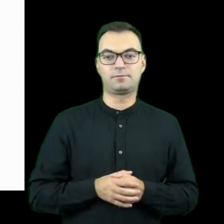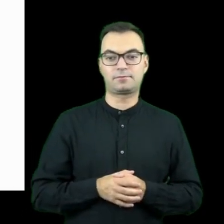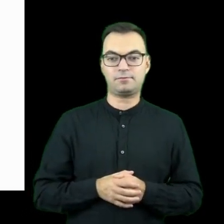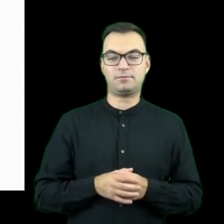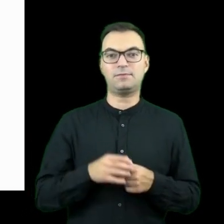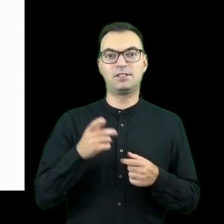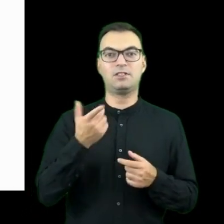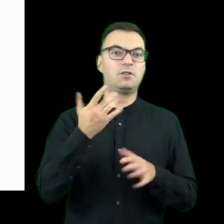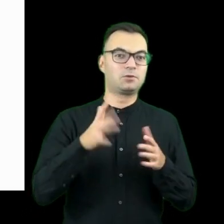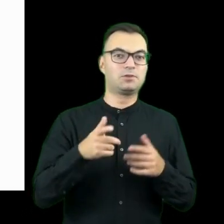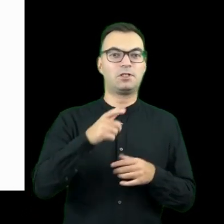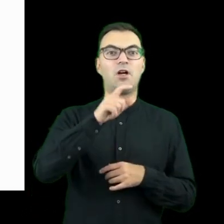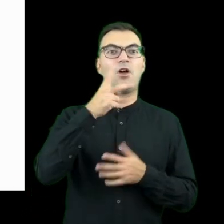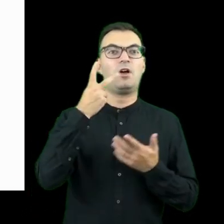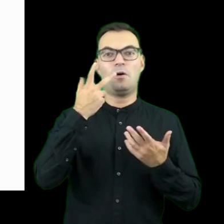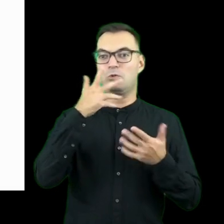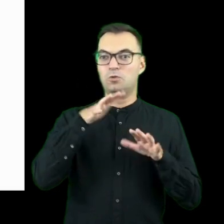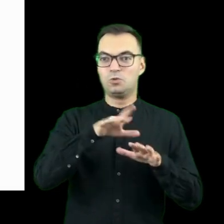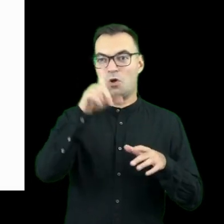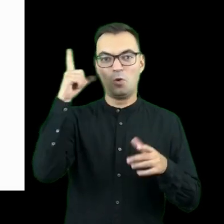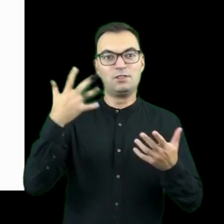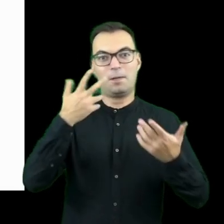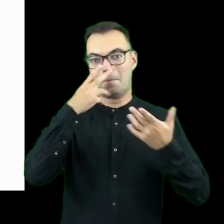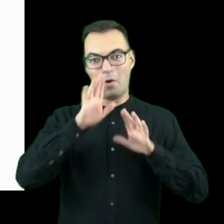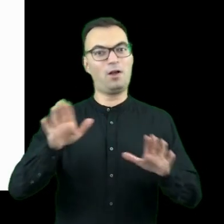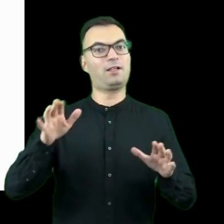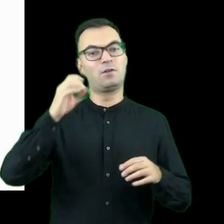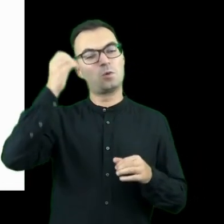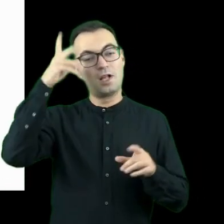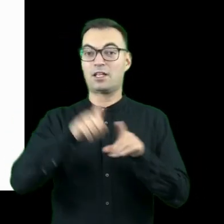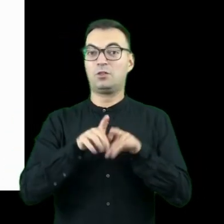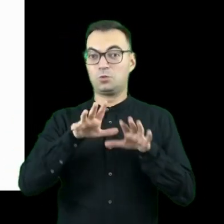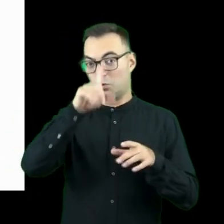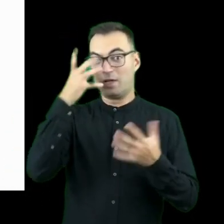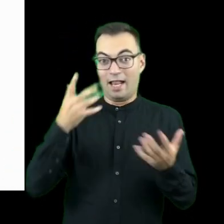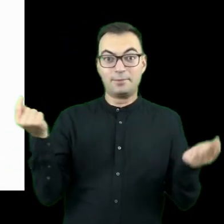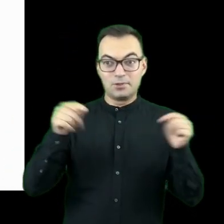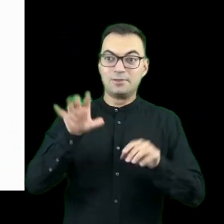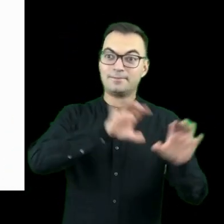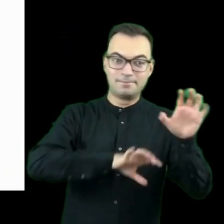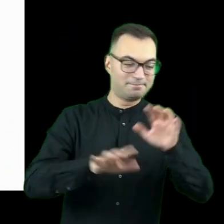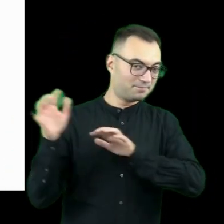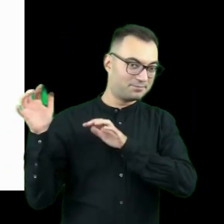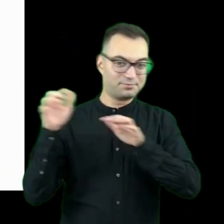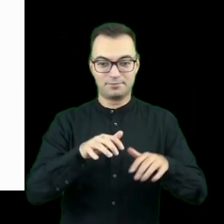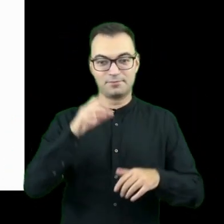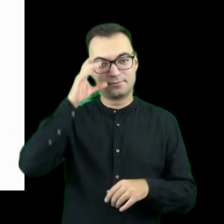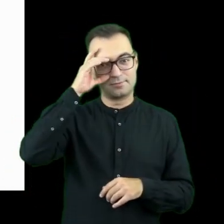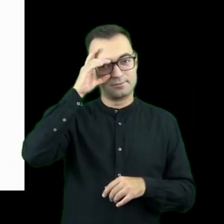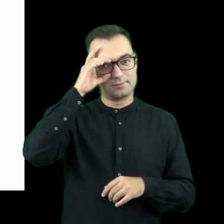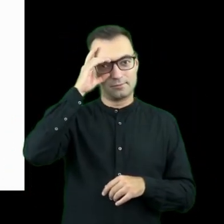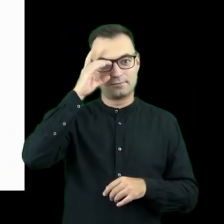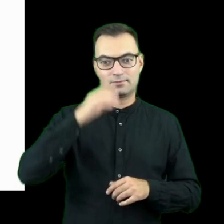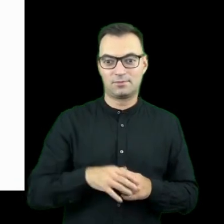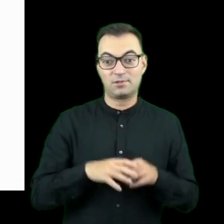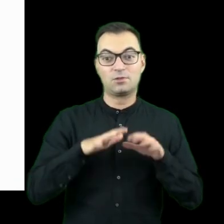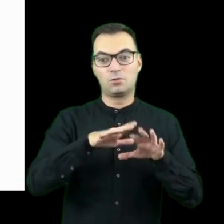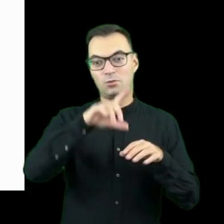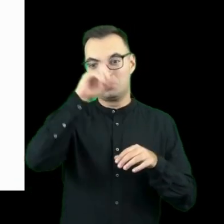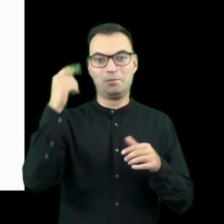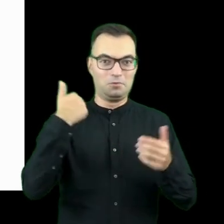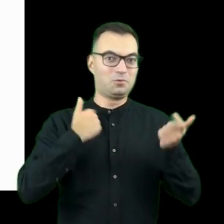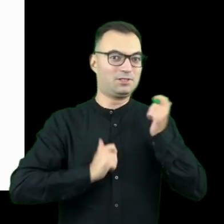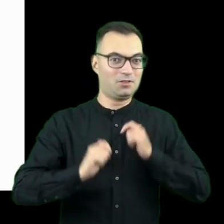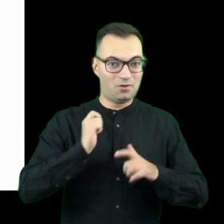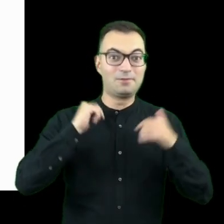osoby, które chcą się tam zaprezentować, podzielić swoją kulturę, te, które chcą być uczestnikiem, przychodzą na to tłumnie, też bardzo dużo